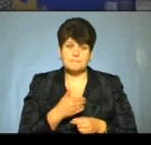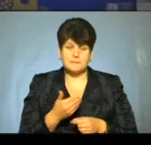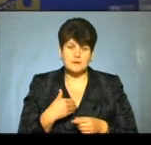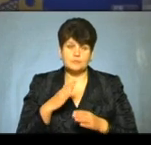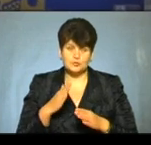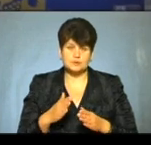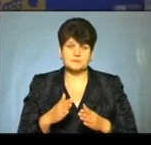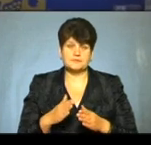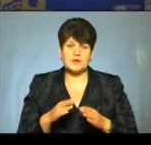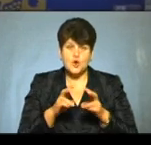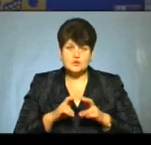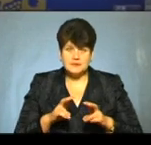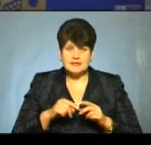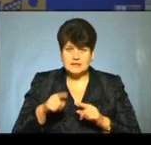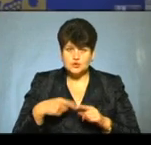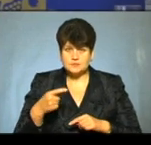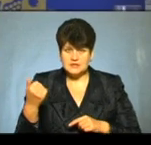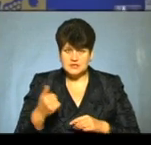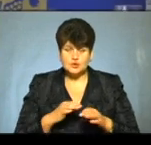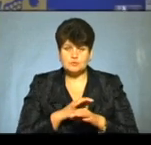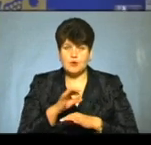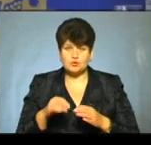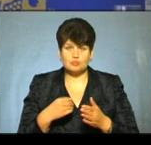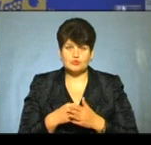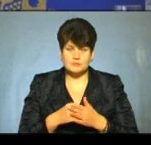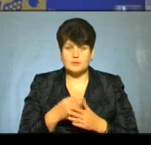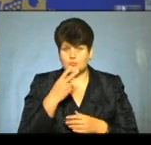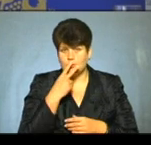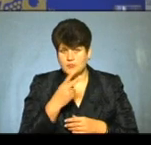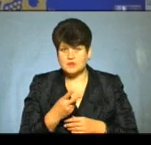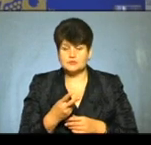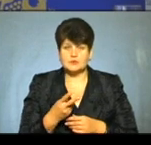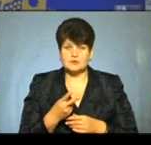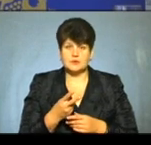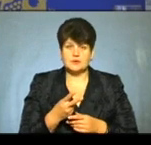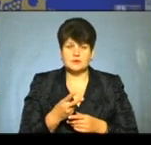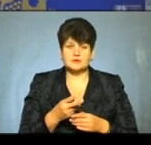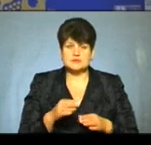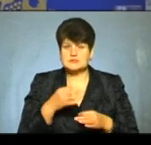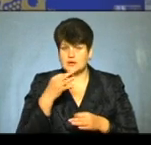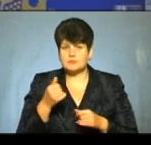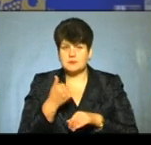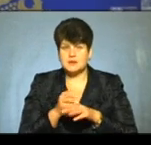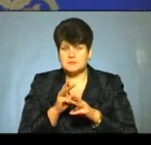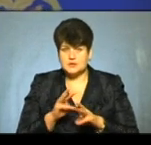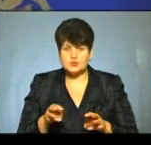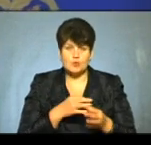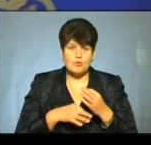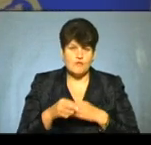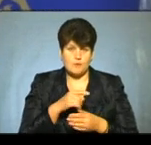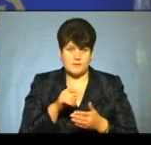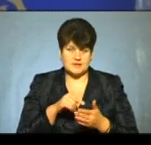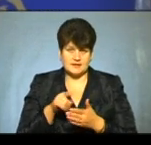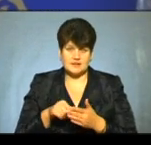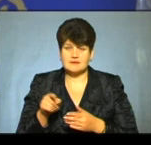будемо з проєктом бюджету розбиратися наступного тижня. Ми побачимо, доведемо до прем'єр-міністра, обговоримо всі ці питання.